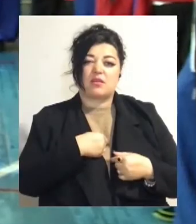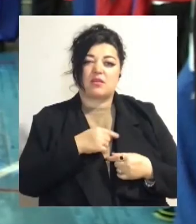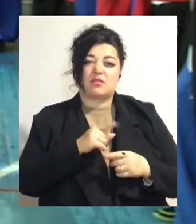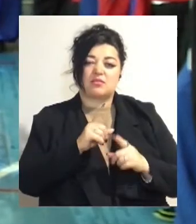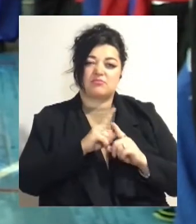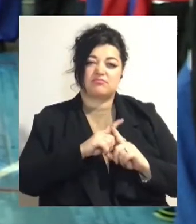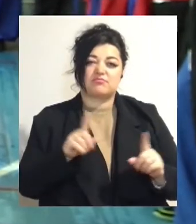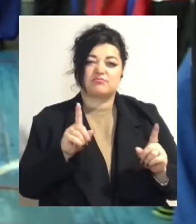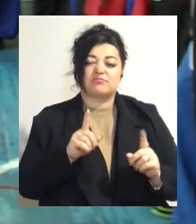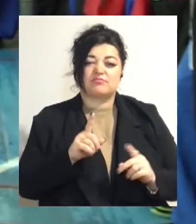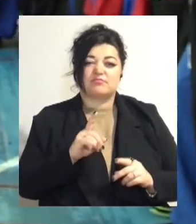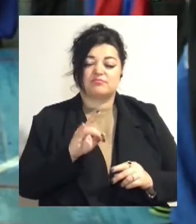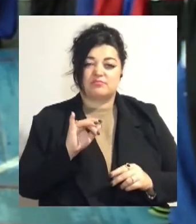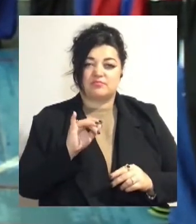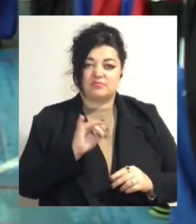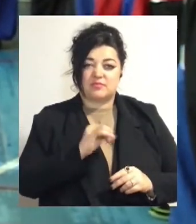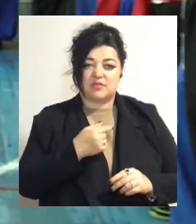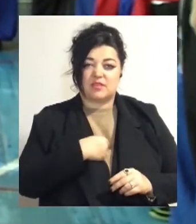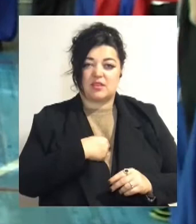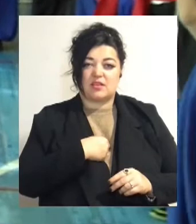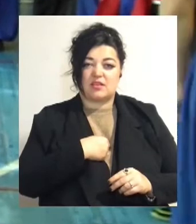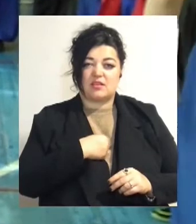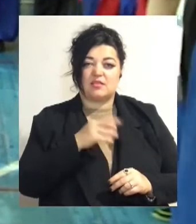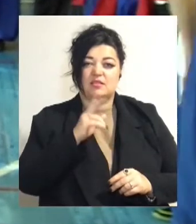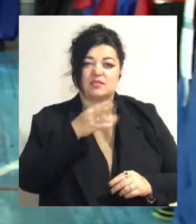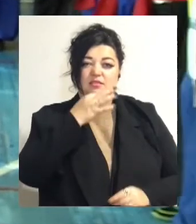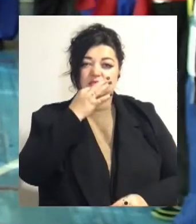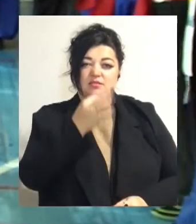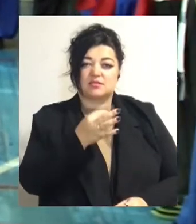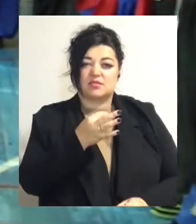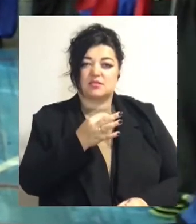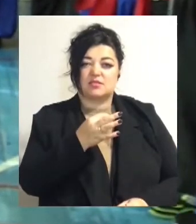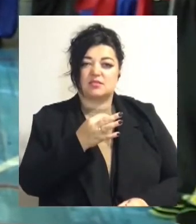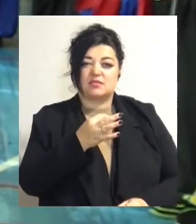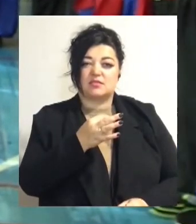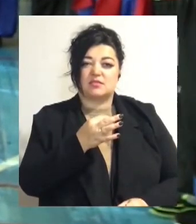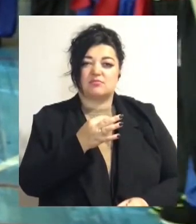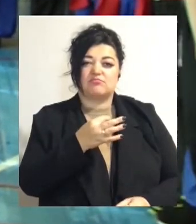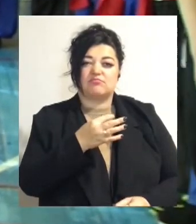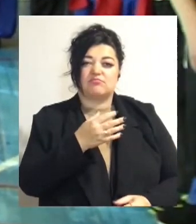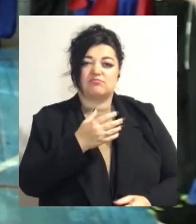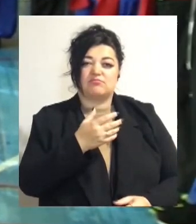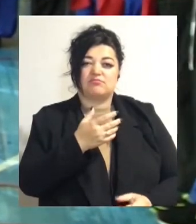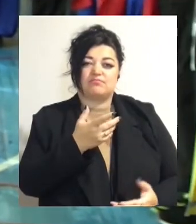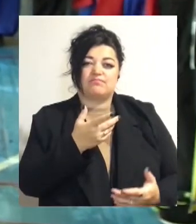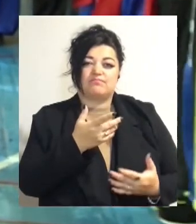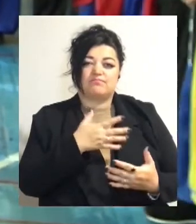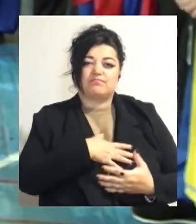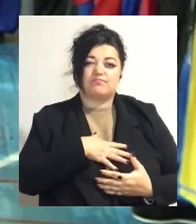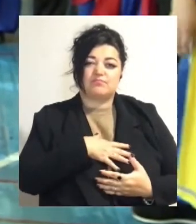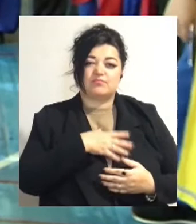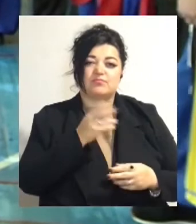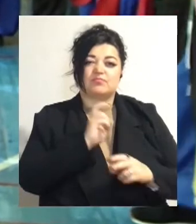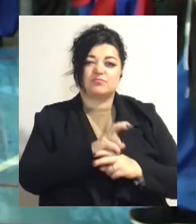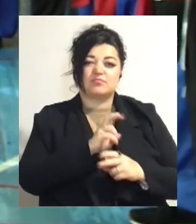чого. Я раніше, як сказати, по-російській нитіком був. Тобто завжди плакав, чую, що мені там зроблять,